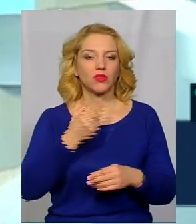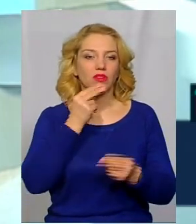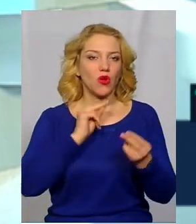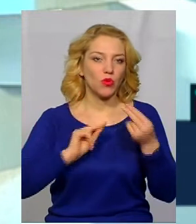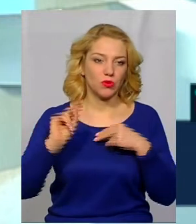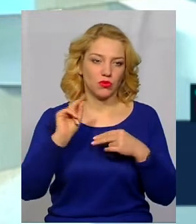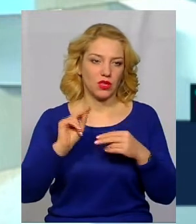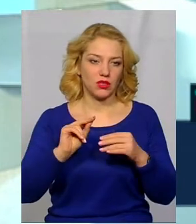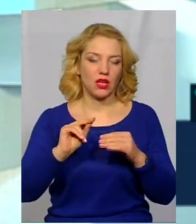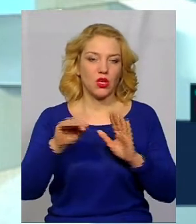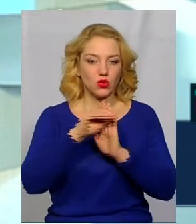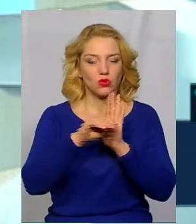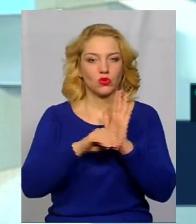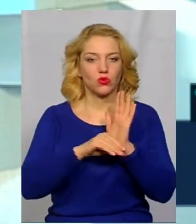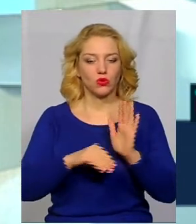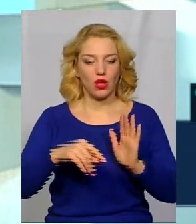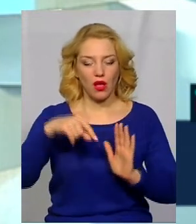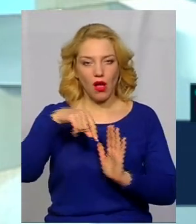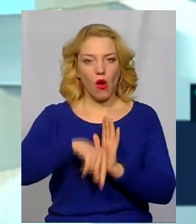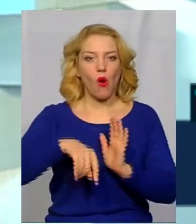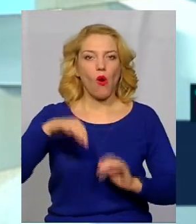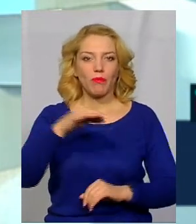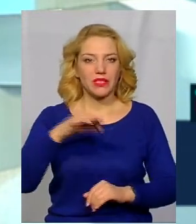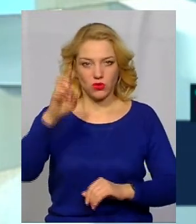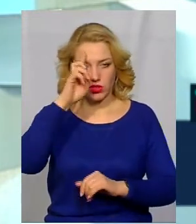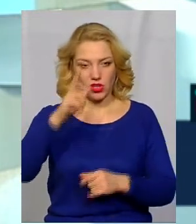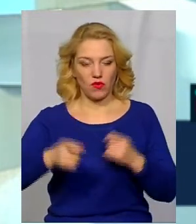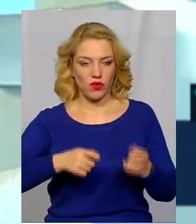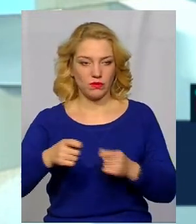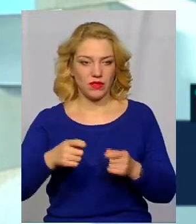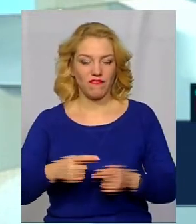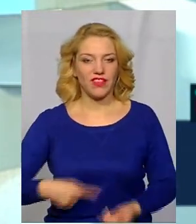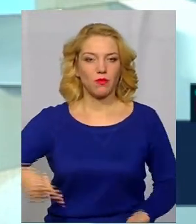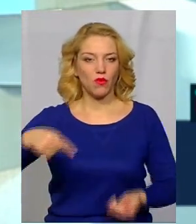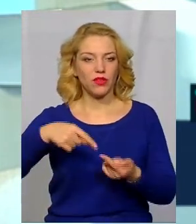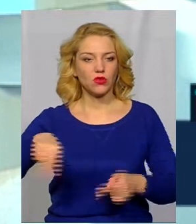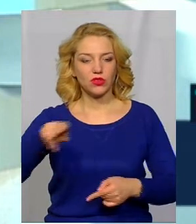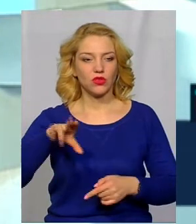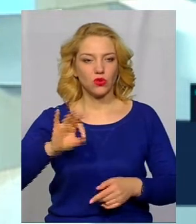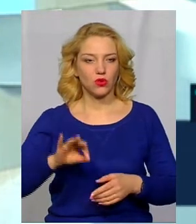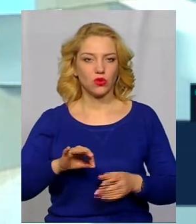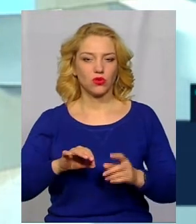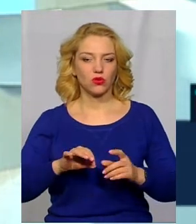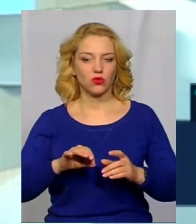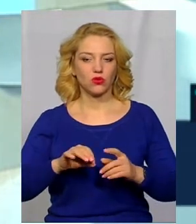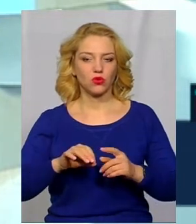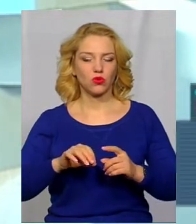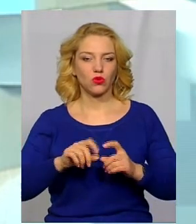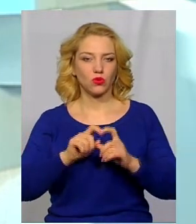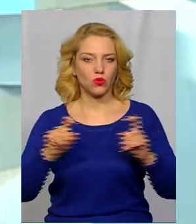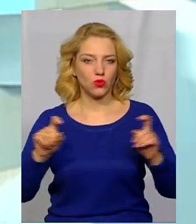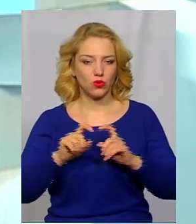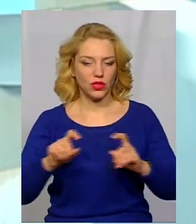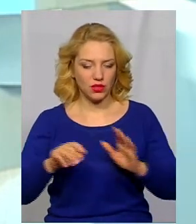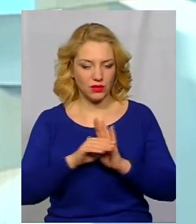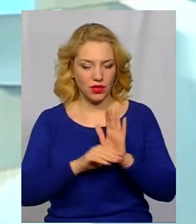структуру обласної державної адміністрації, привівши її до відповідності до структури Кабінету міністрів. Тому що ми знаємо, що